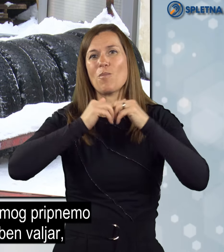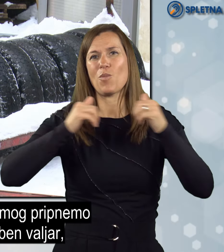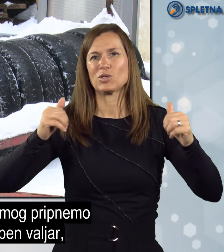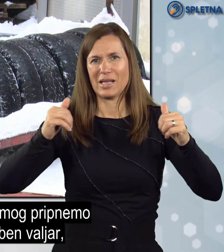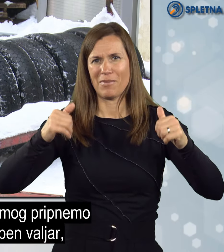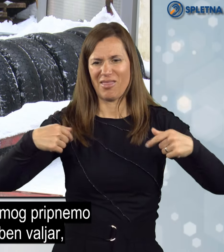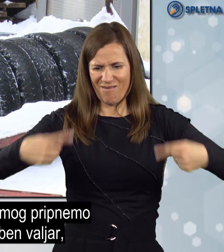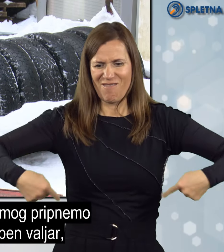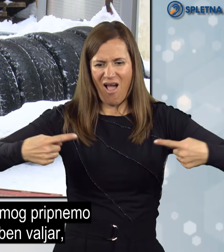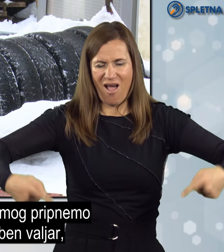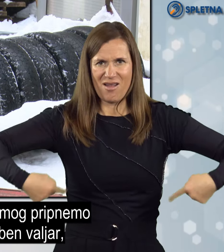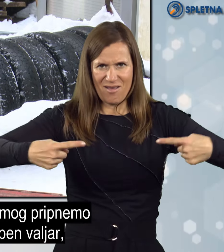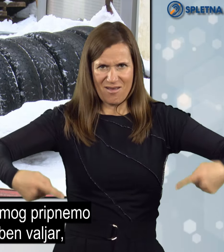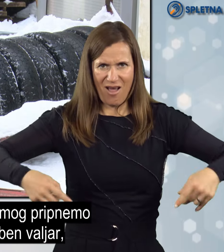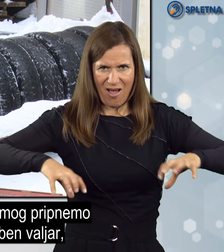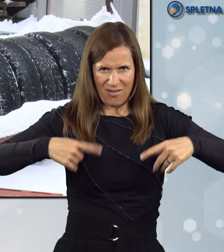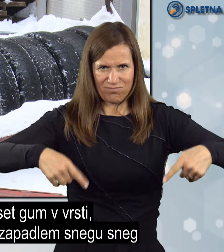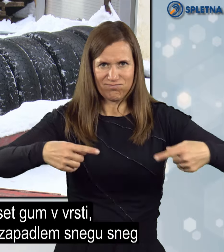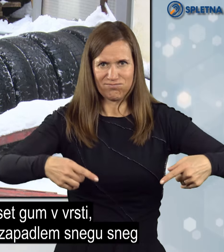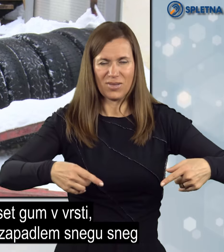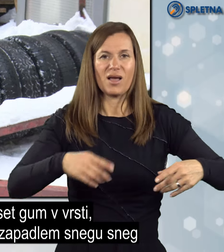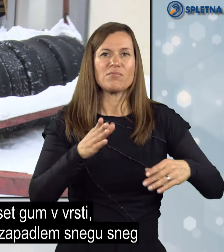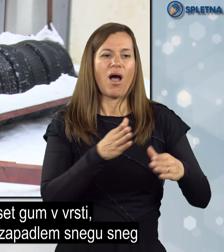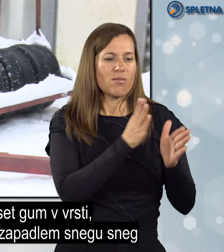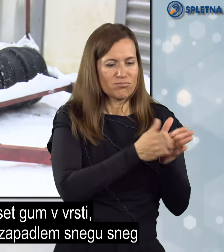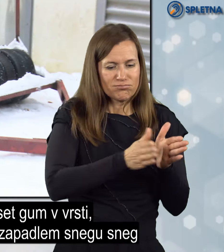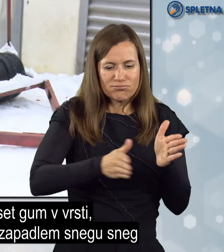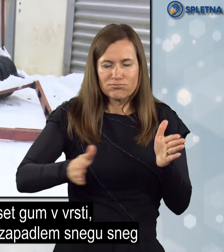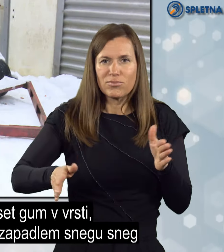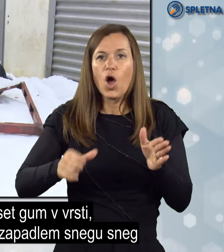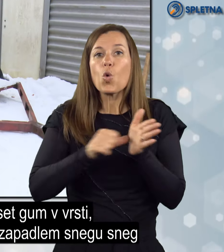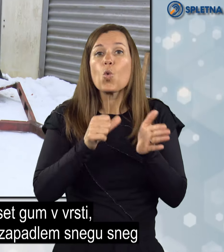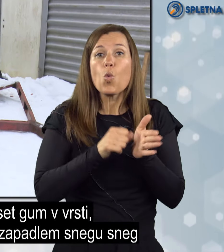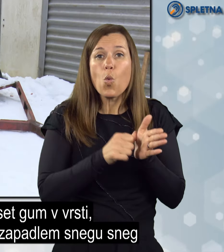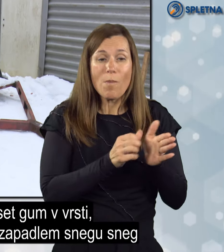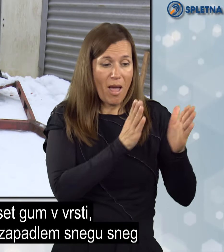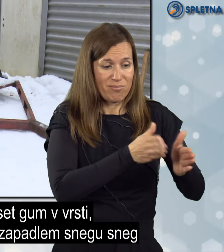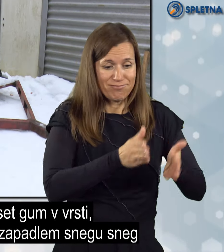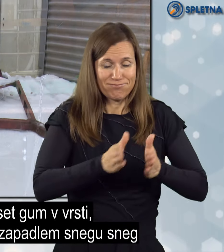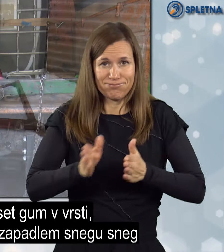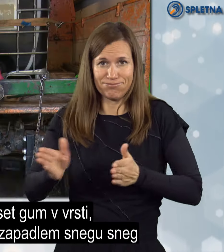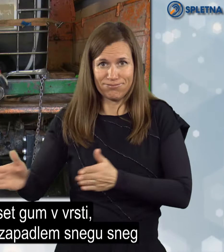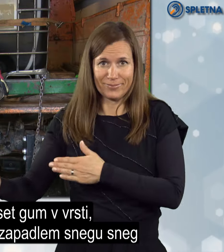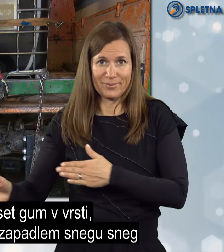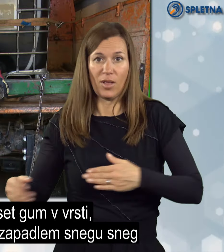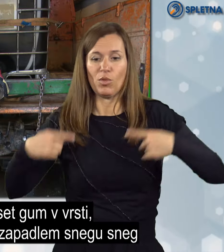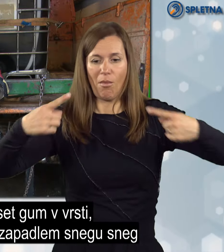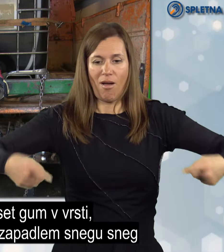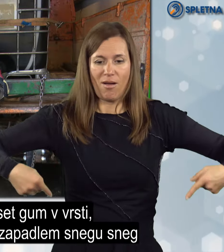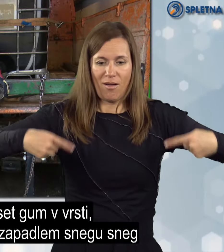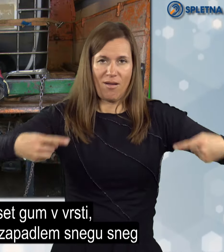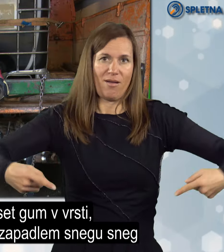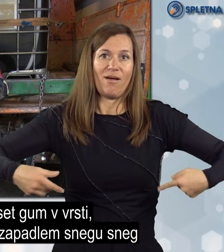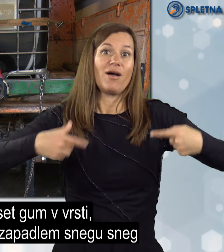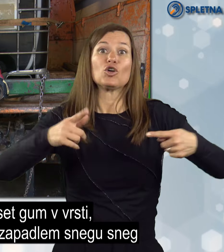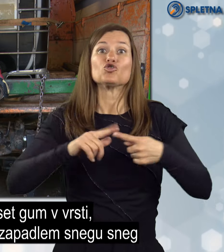pripnemo en tak poseben valer, kateri ima nekih deset gumov vrsti, s tem najprej